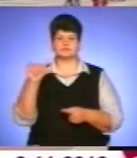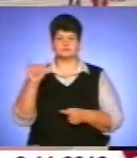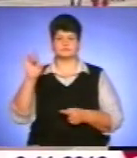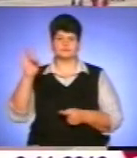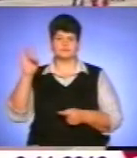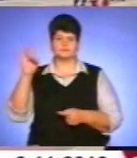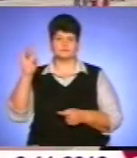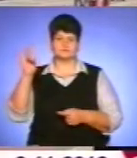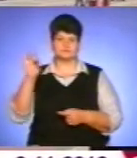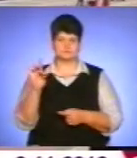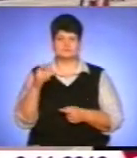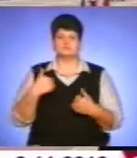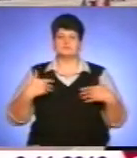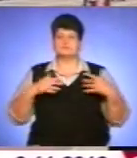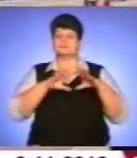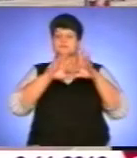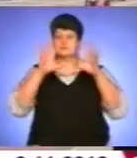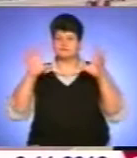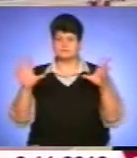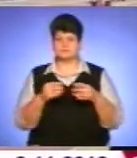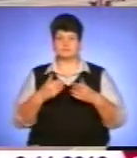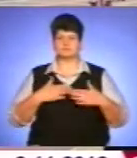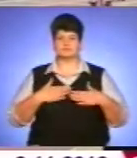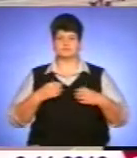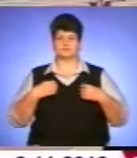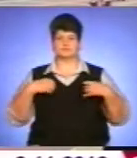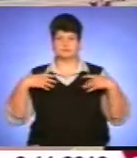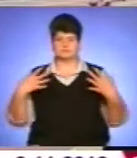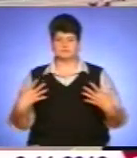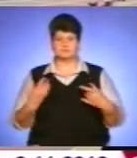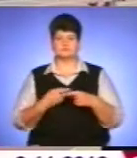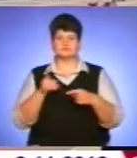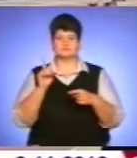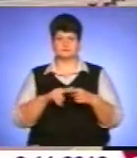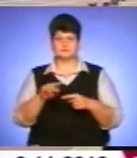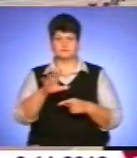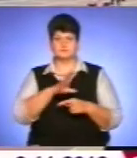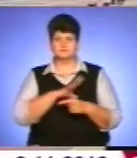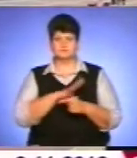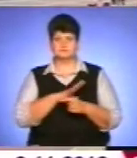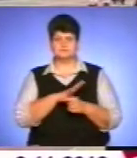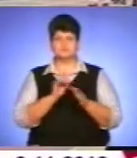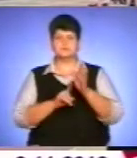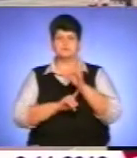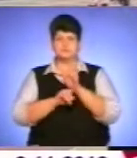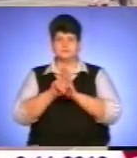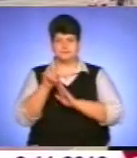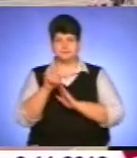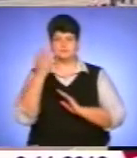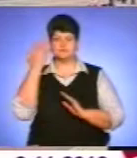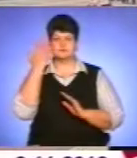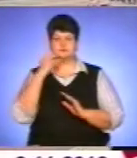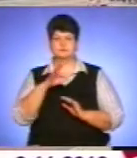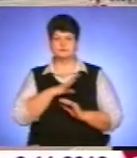народної республіки. Я вітаю вас всіх, нас всіх з тим нашим святом. Це були не перші початки, бо початки ще були і